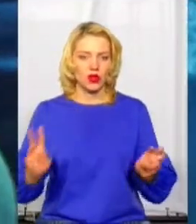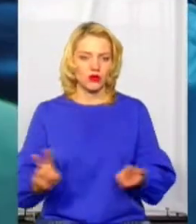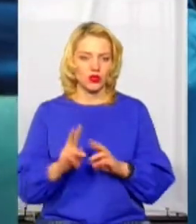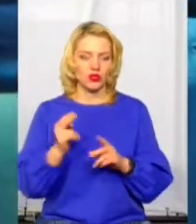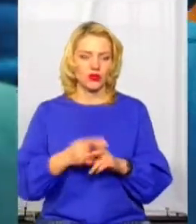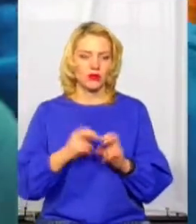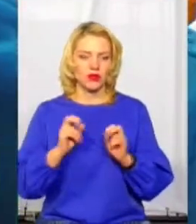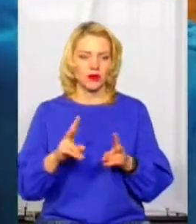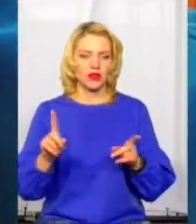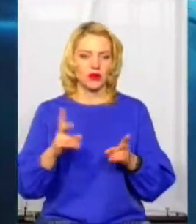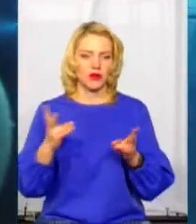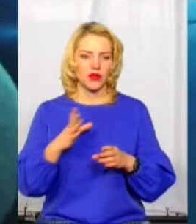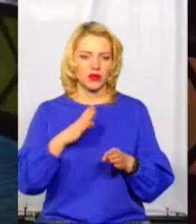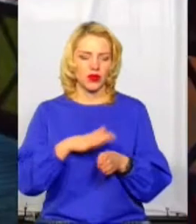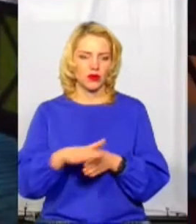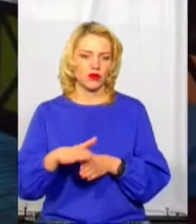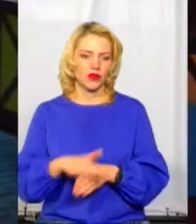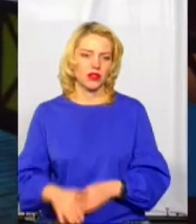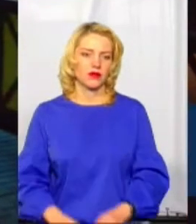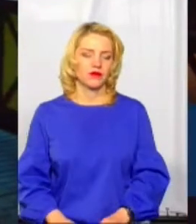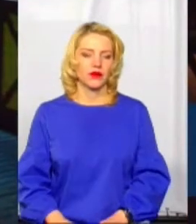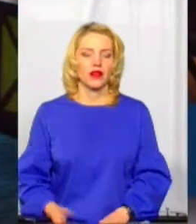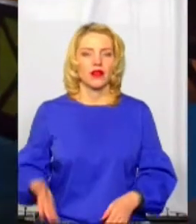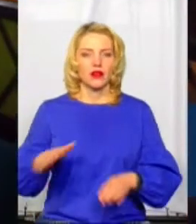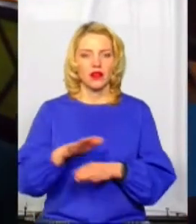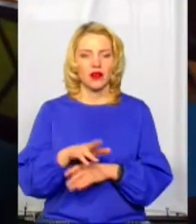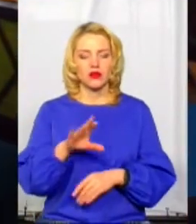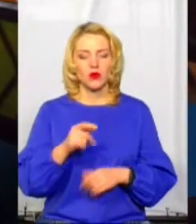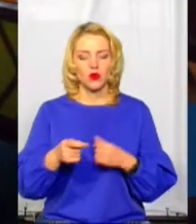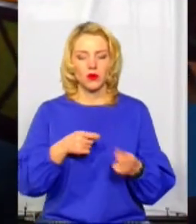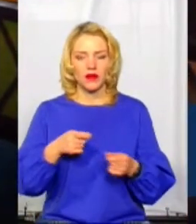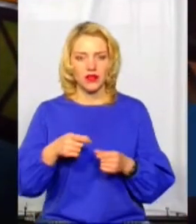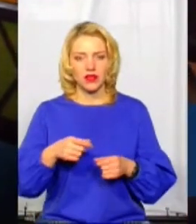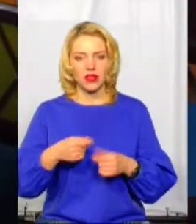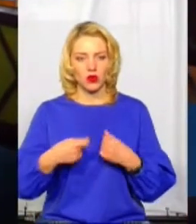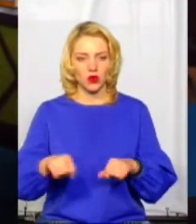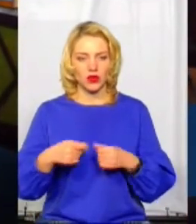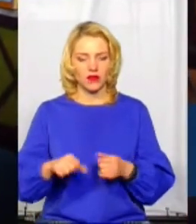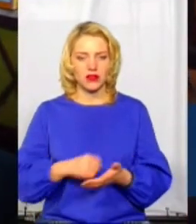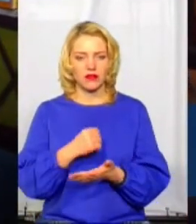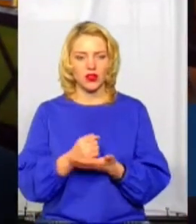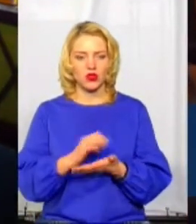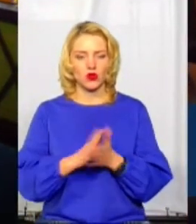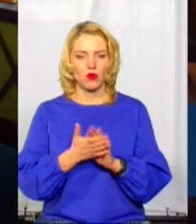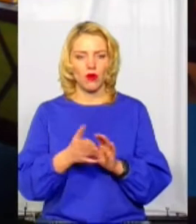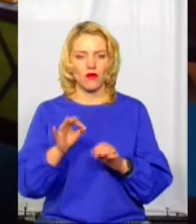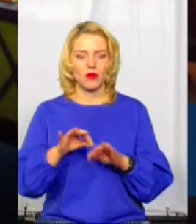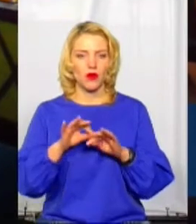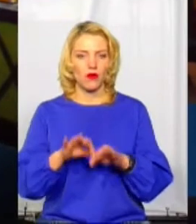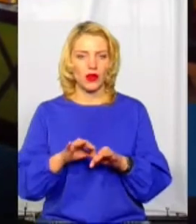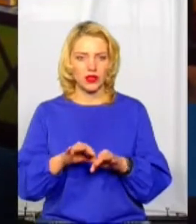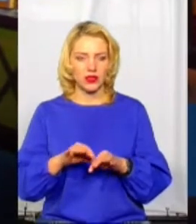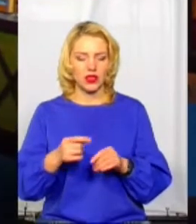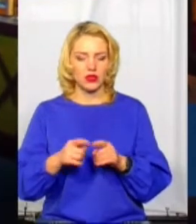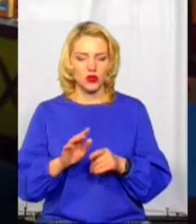яких мають обов'язково дотримуватися. Наказом по управлінні торгівлі затверджені умови та правила проведення роздвільного ярмарку.